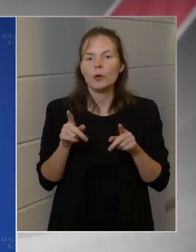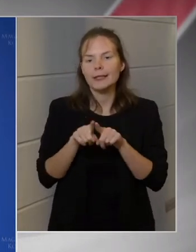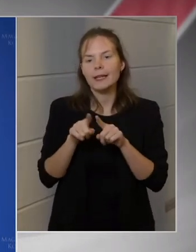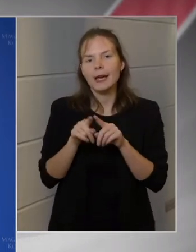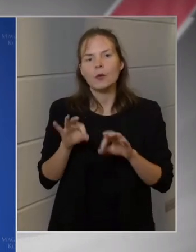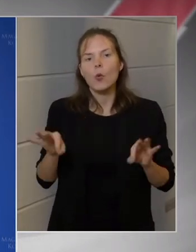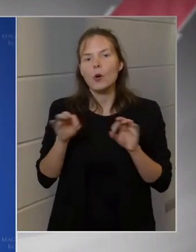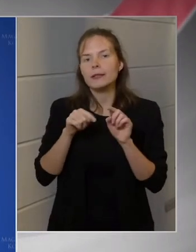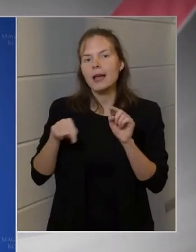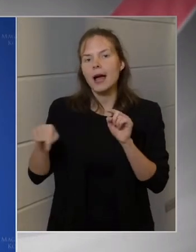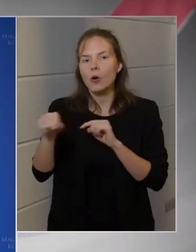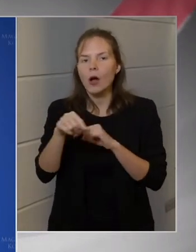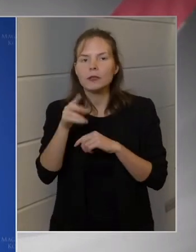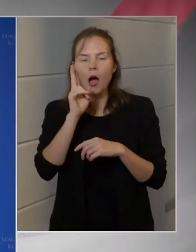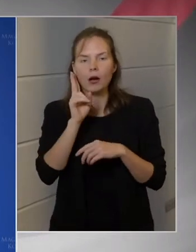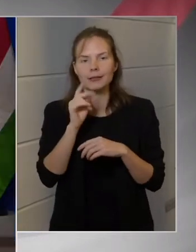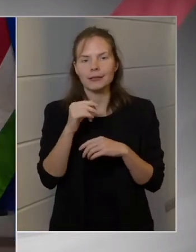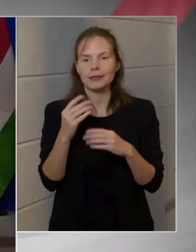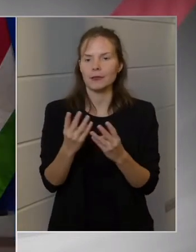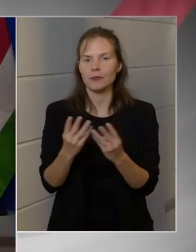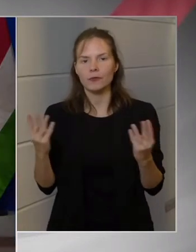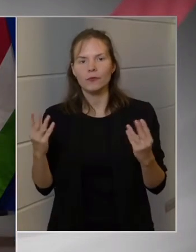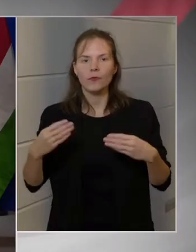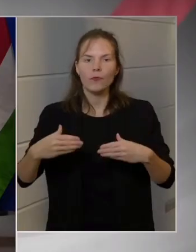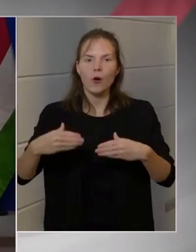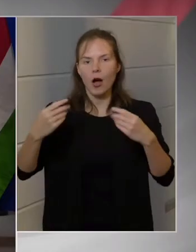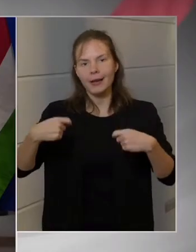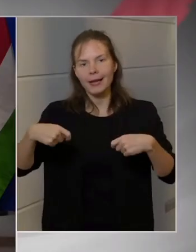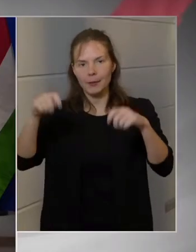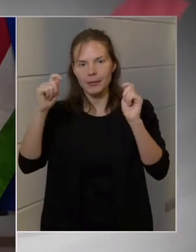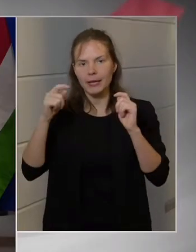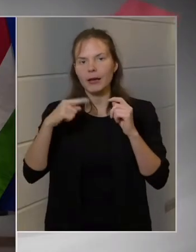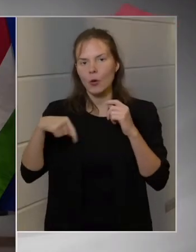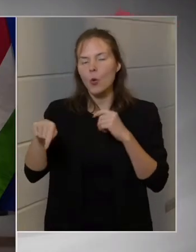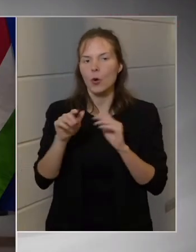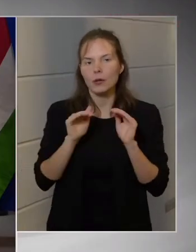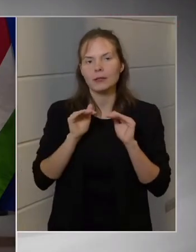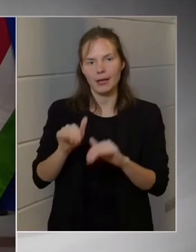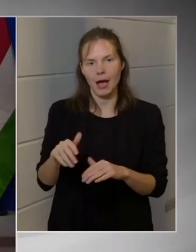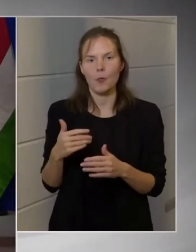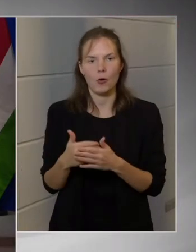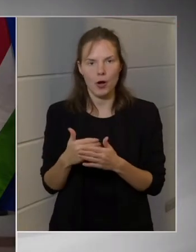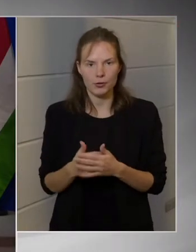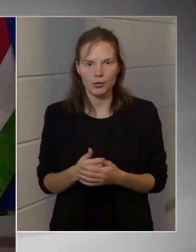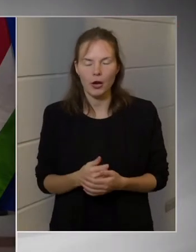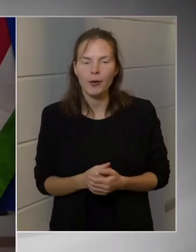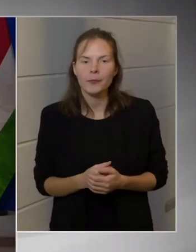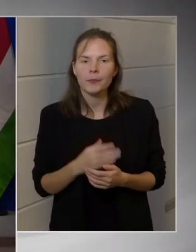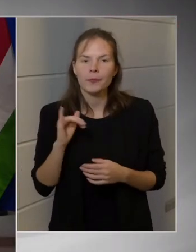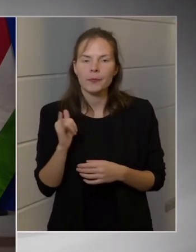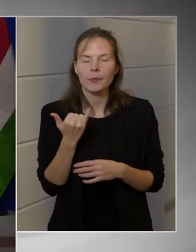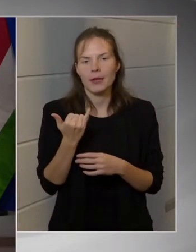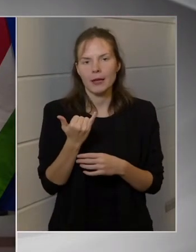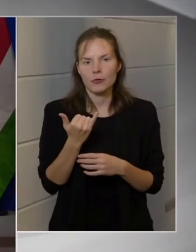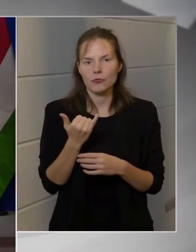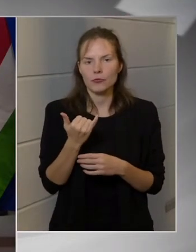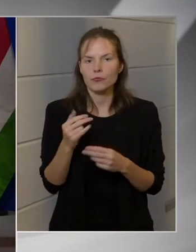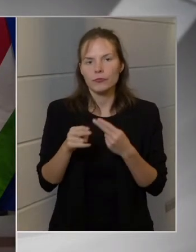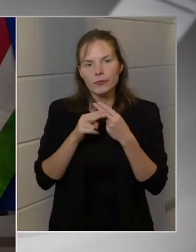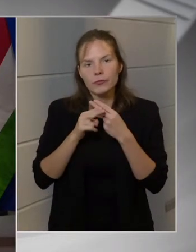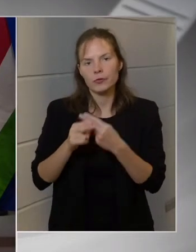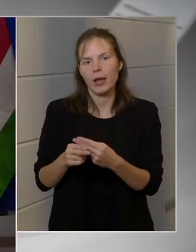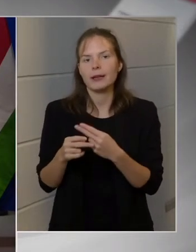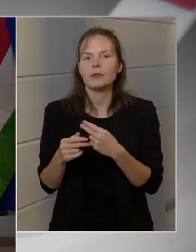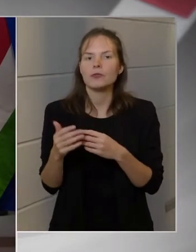a migráció ellen falat húznak a határaiknál, azokat részesítse támogatásban, és járuljon hozzá